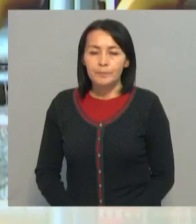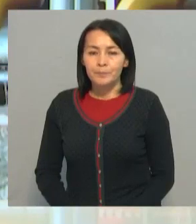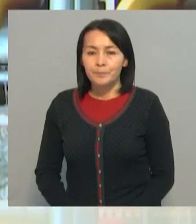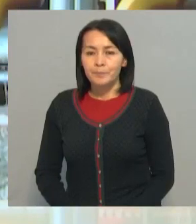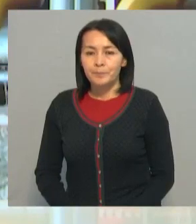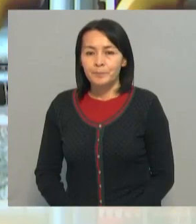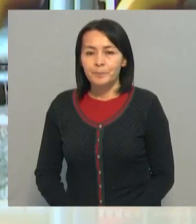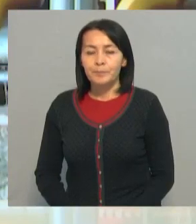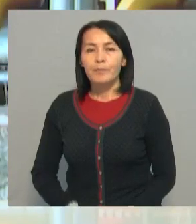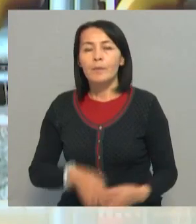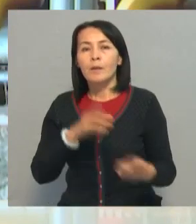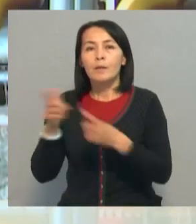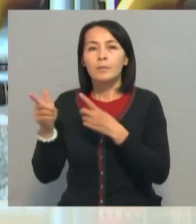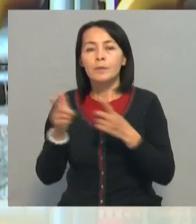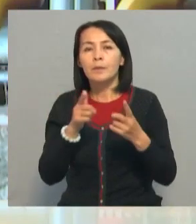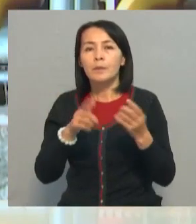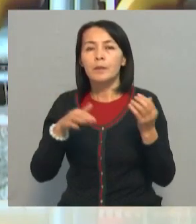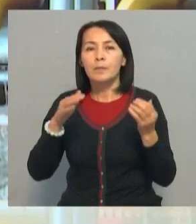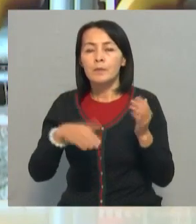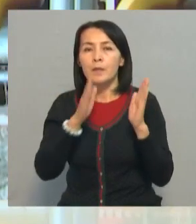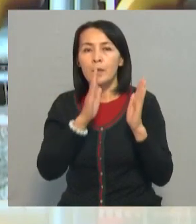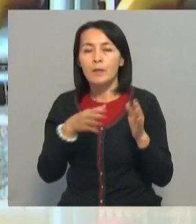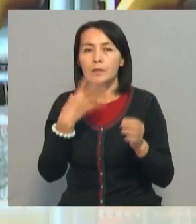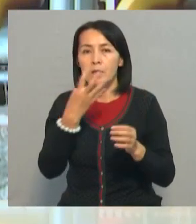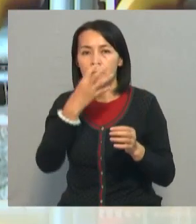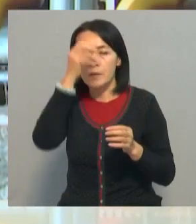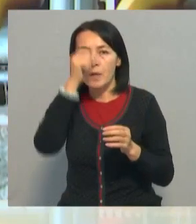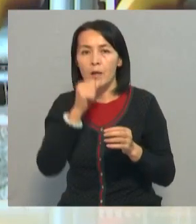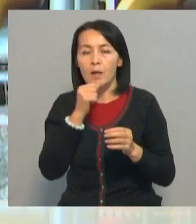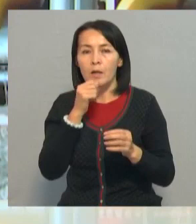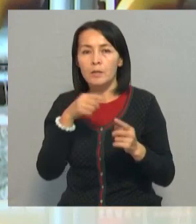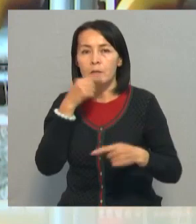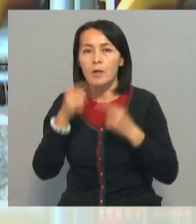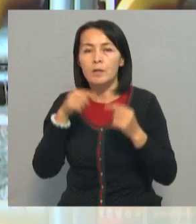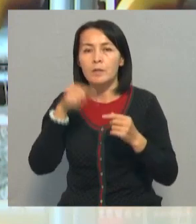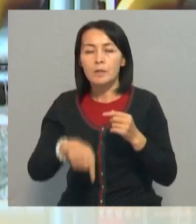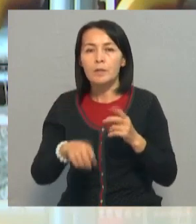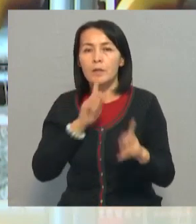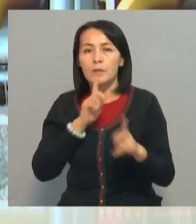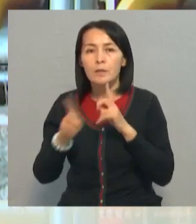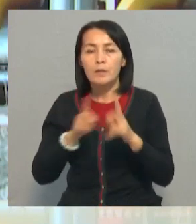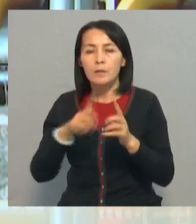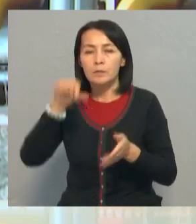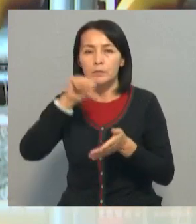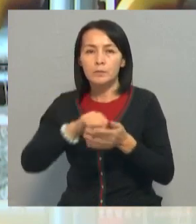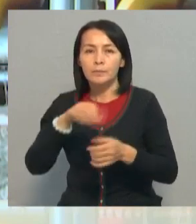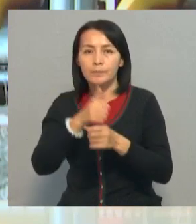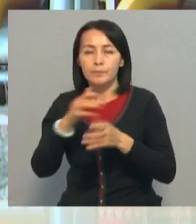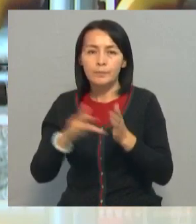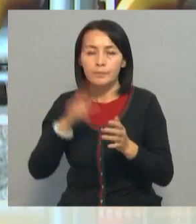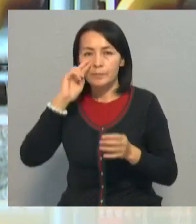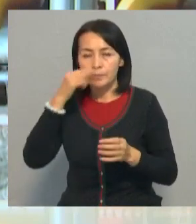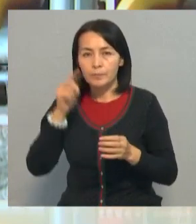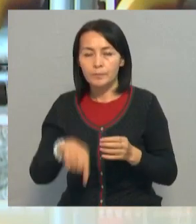Меры по подготовке к последнему этапу отопительного сезона обсуждались на специальном совещании с участием Акима города